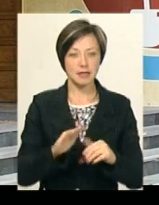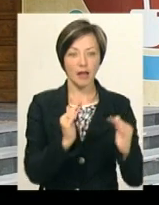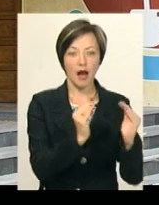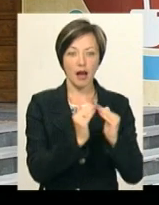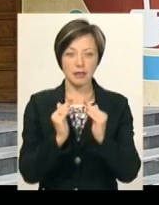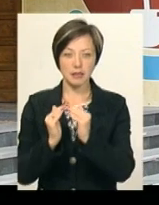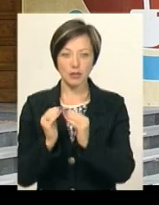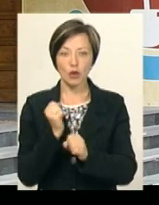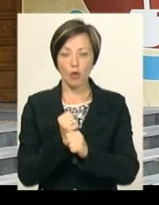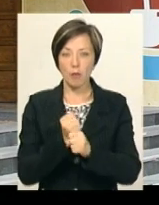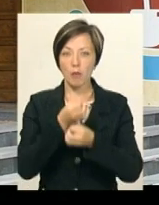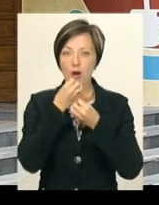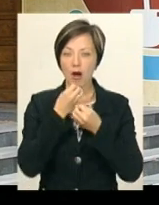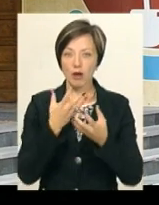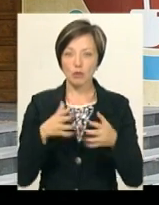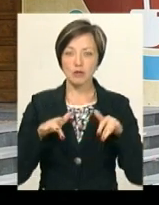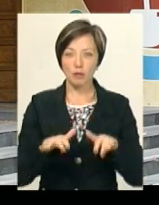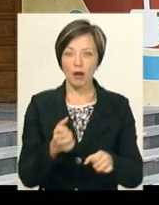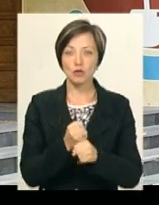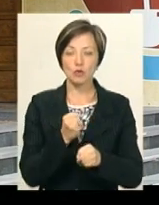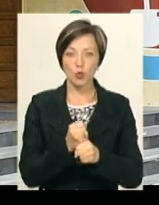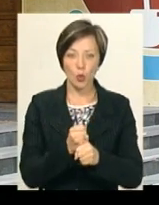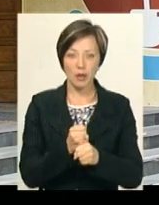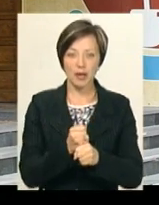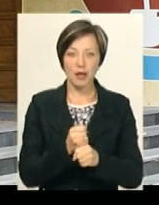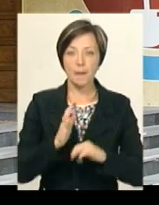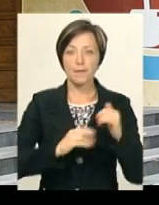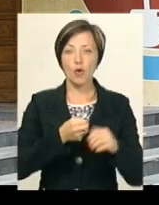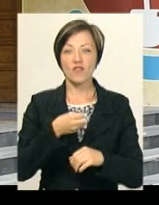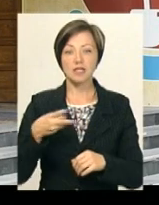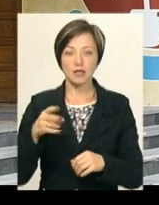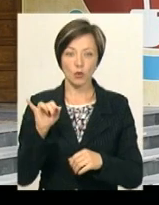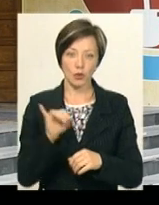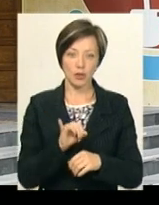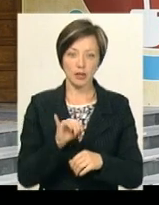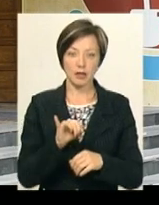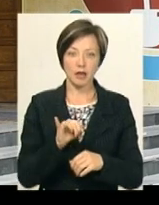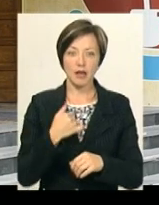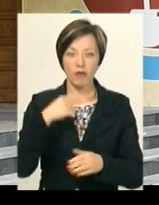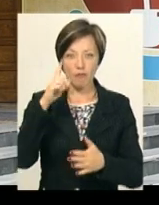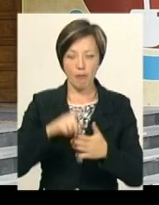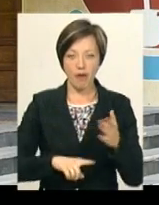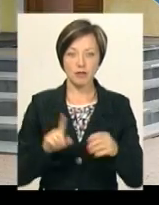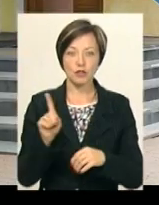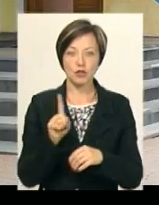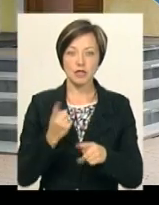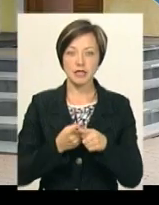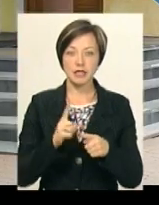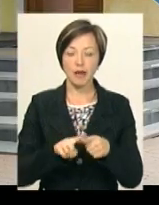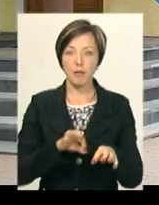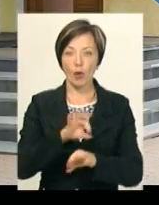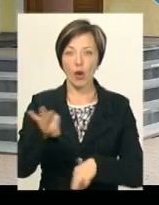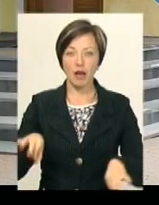робимо, по-перше, гарну справу, ми зробимо її професійно. І я впевнений, що цей